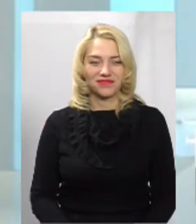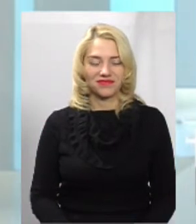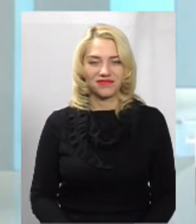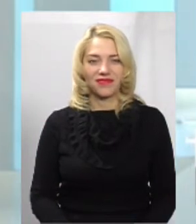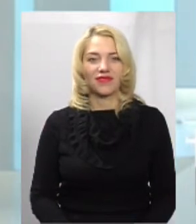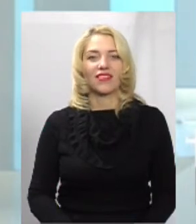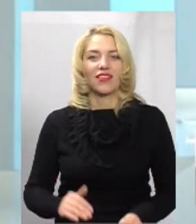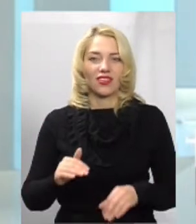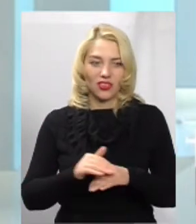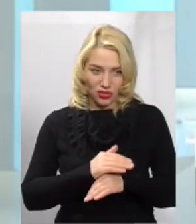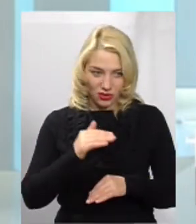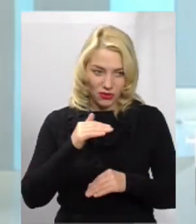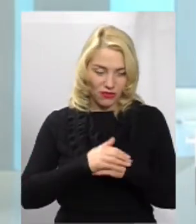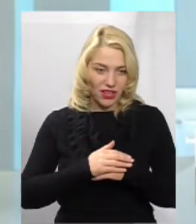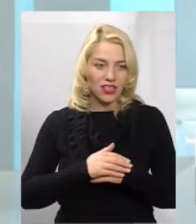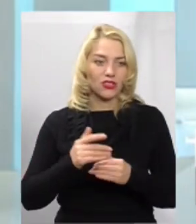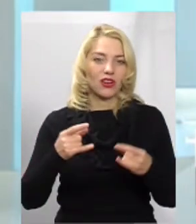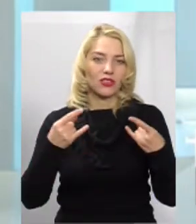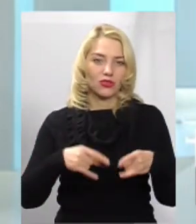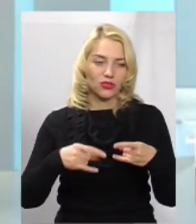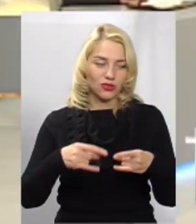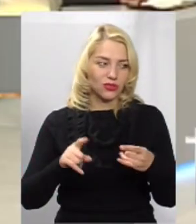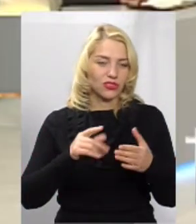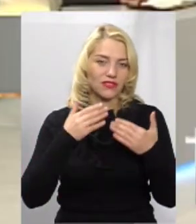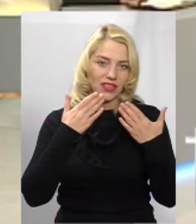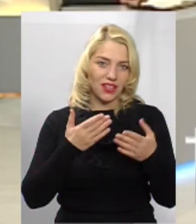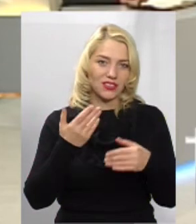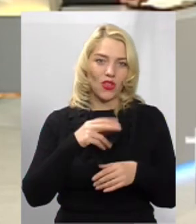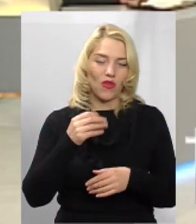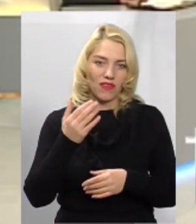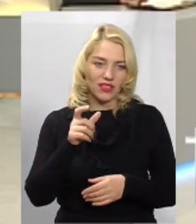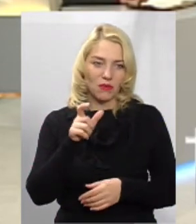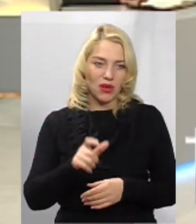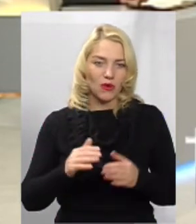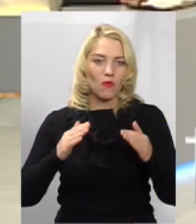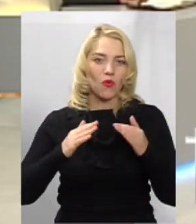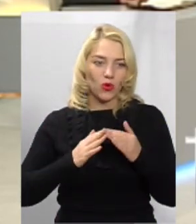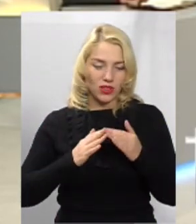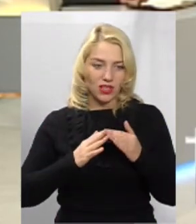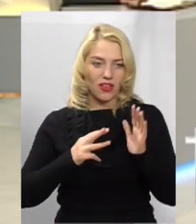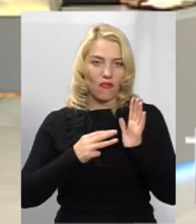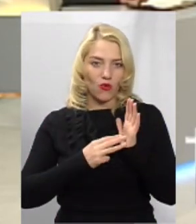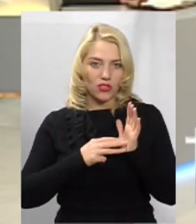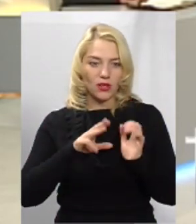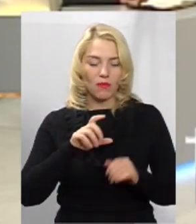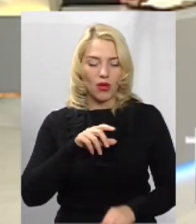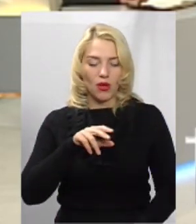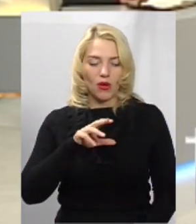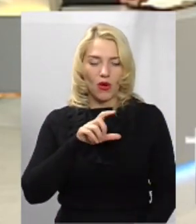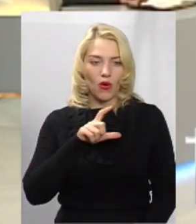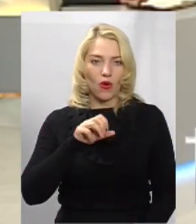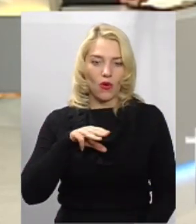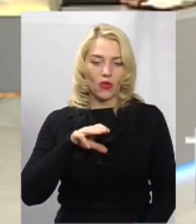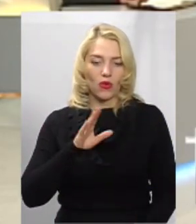Алло. Доброго вечора, студія. Це звертається до вас, мешканець, будинку 8 по Котовицьку.